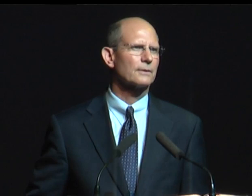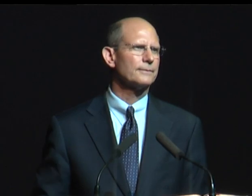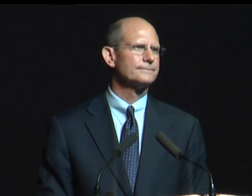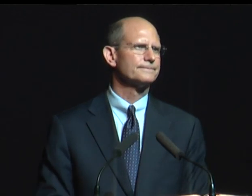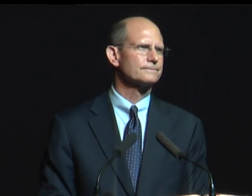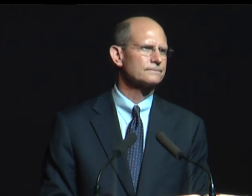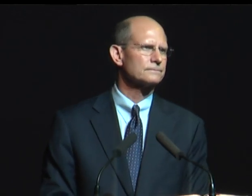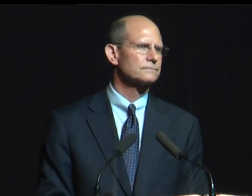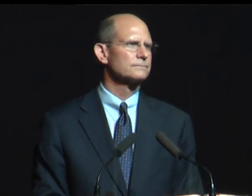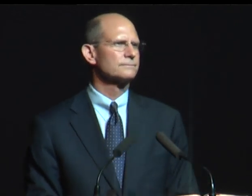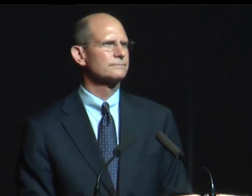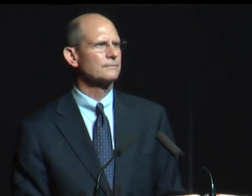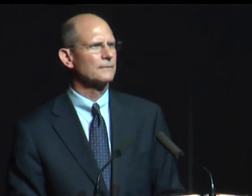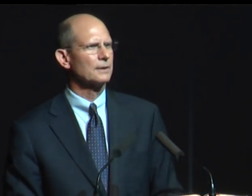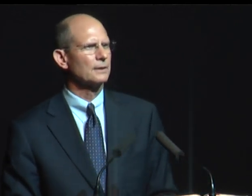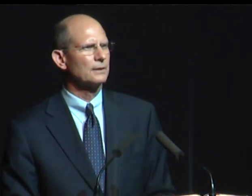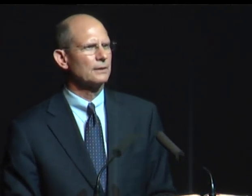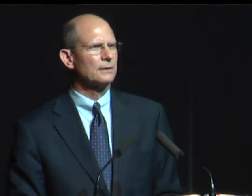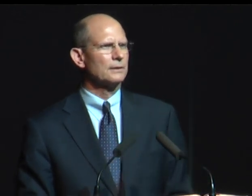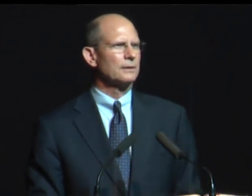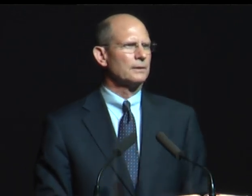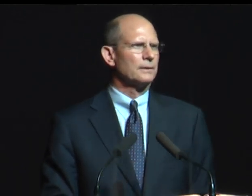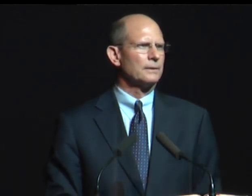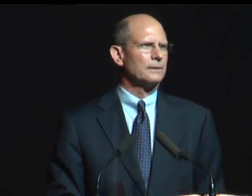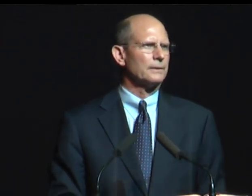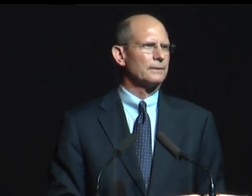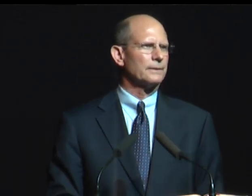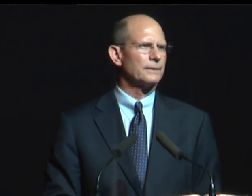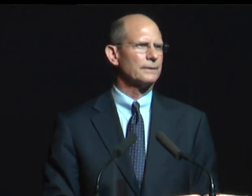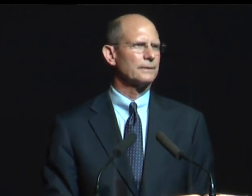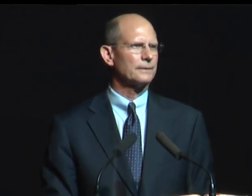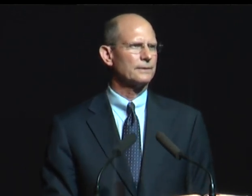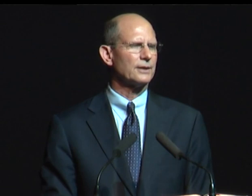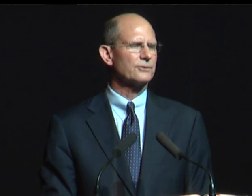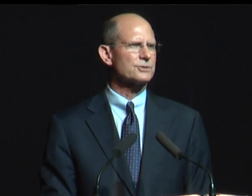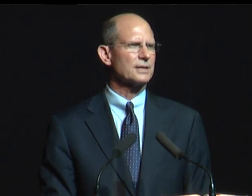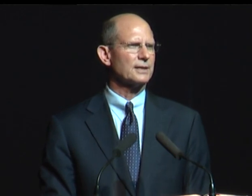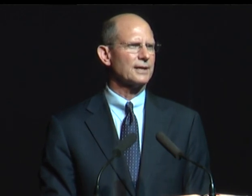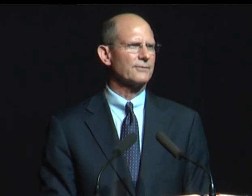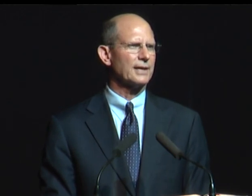cas, il y avait un éloignement de la foi, non seulement à la Conférence générale, mais aussi au niveau de la Review and Herald.